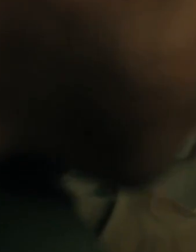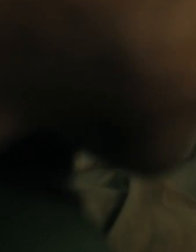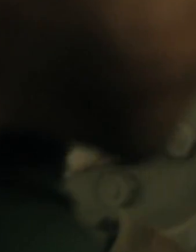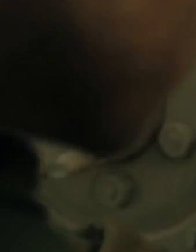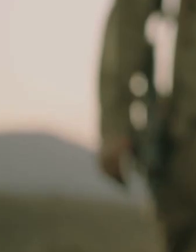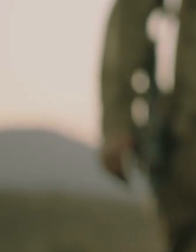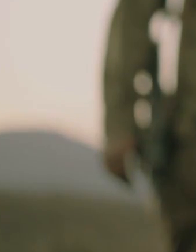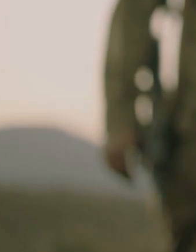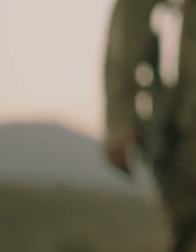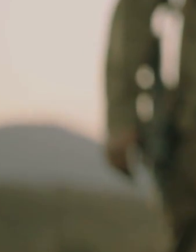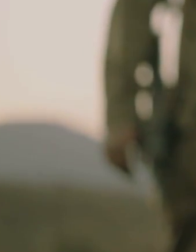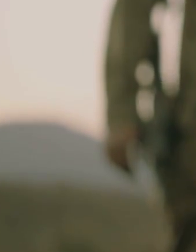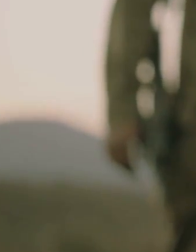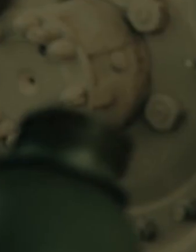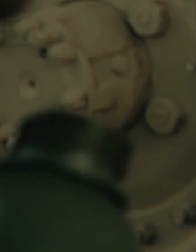הכל בסדר.